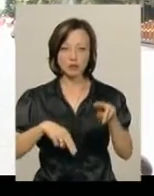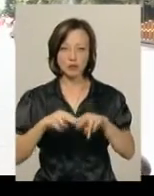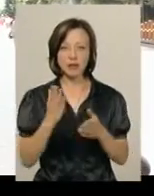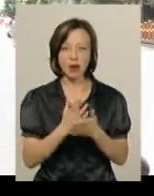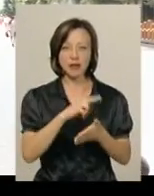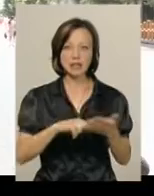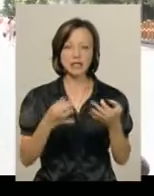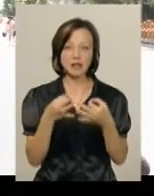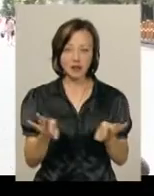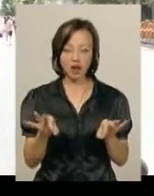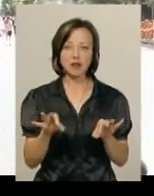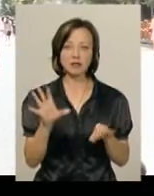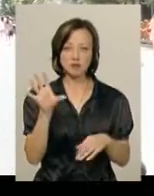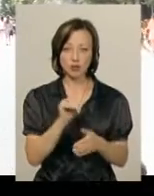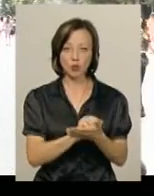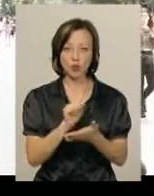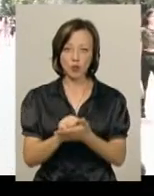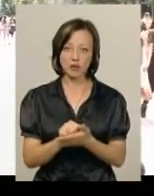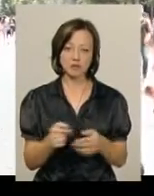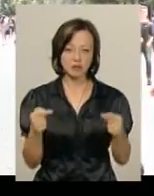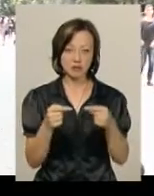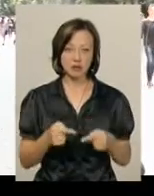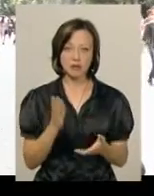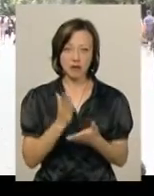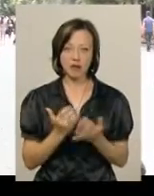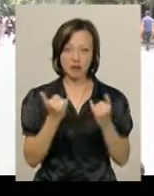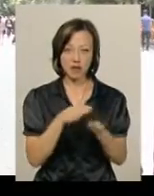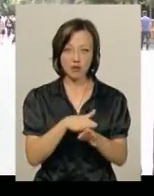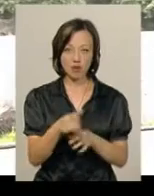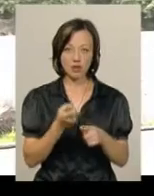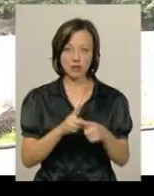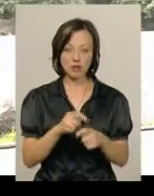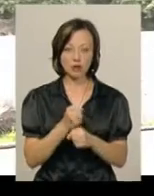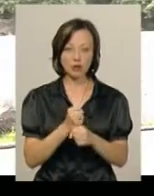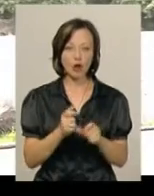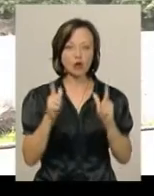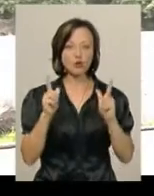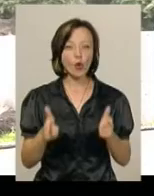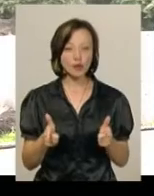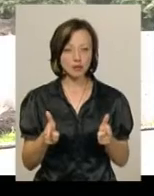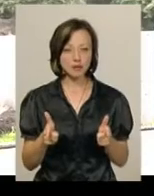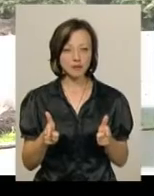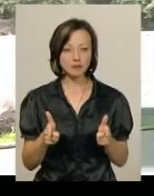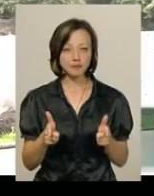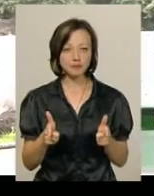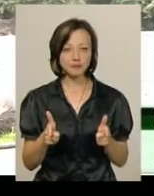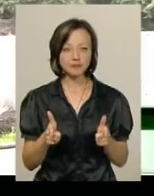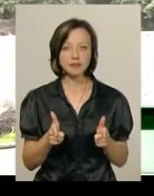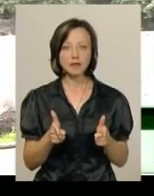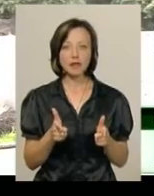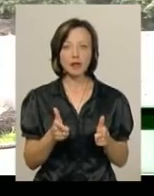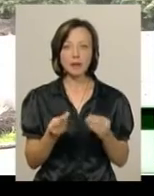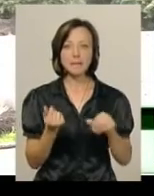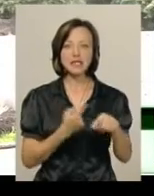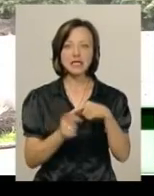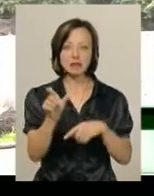сертифікати, всі документи має для виконання даних робіт. Зголосився підприємець з